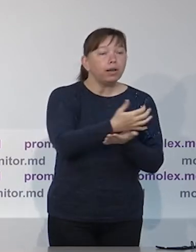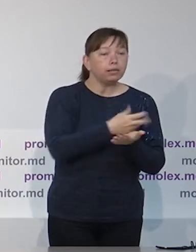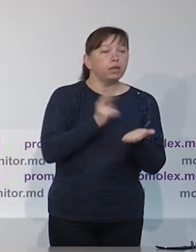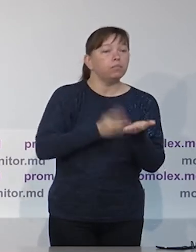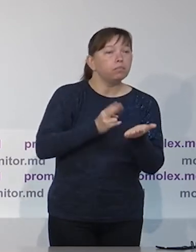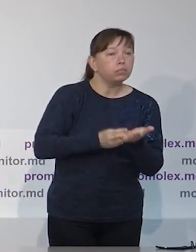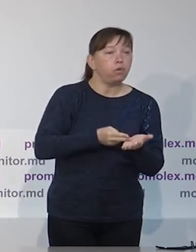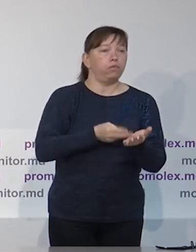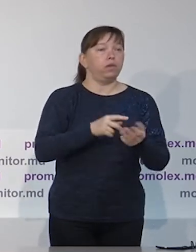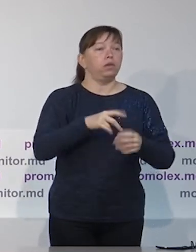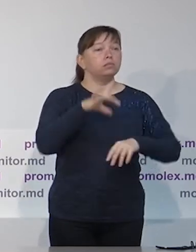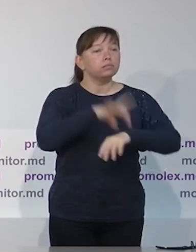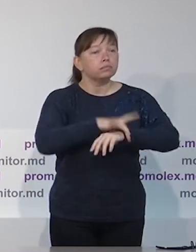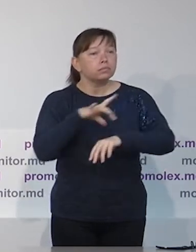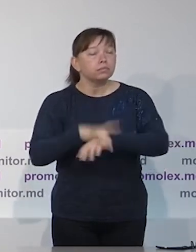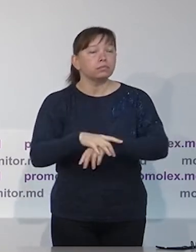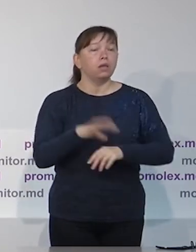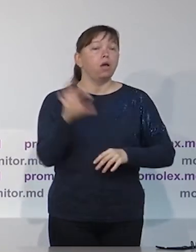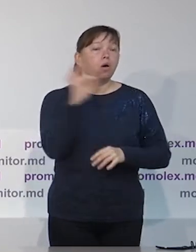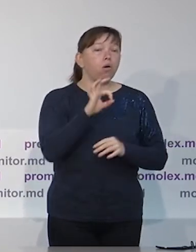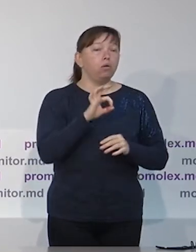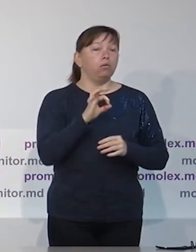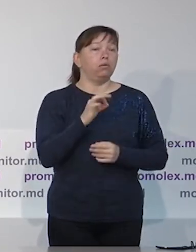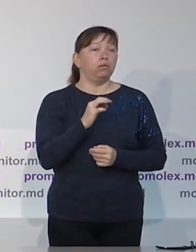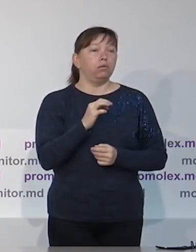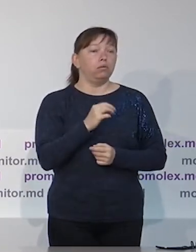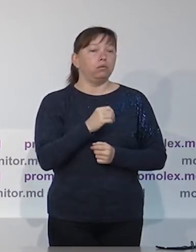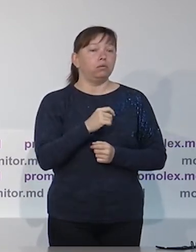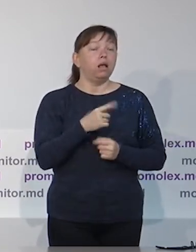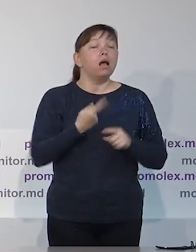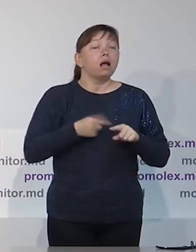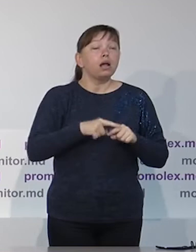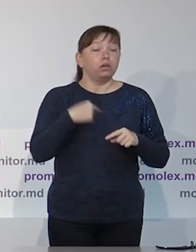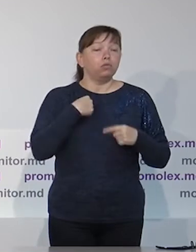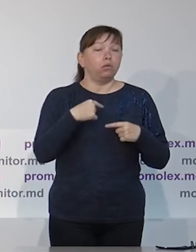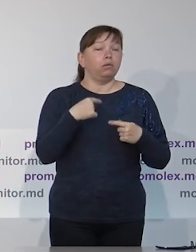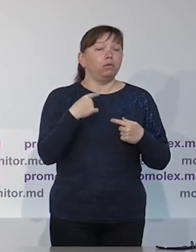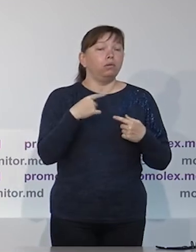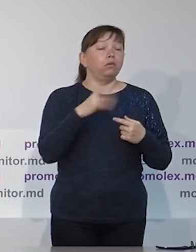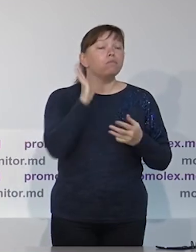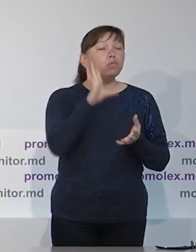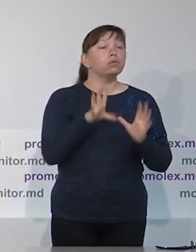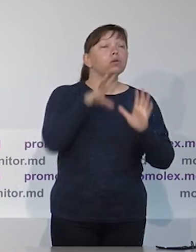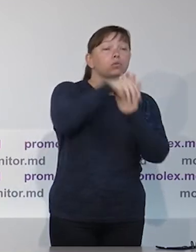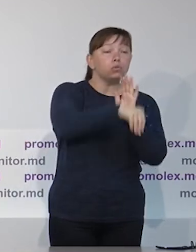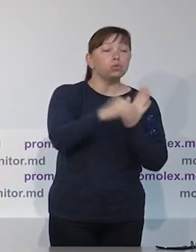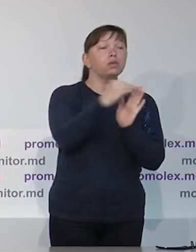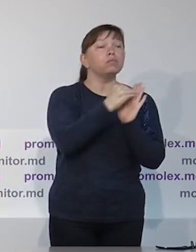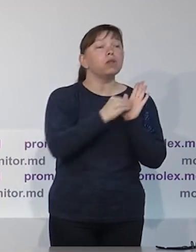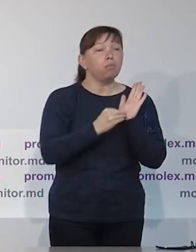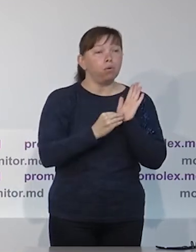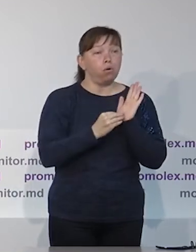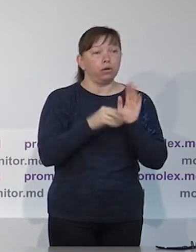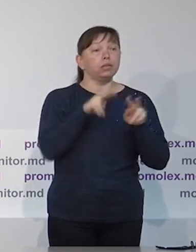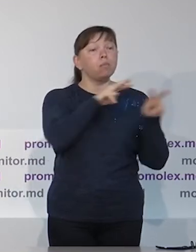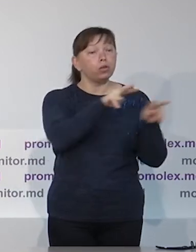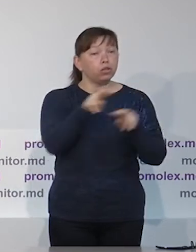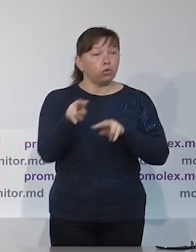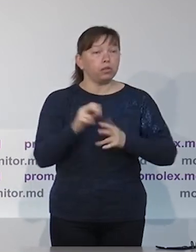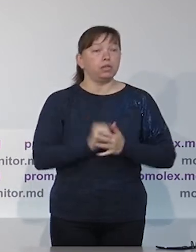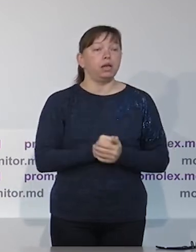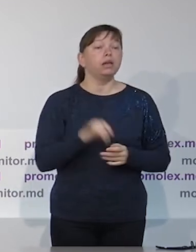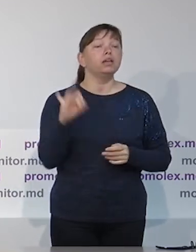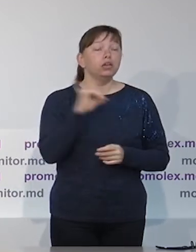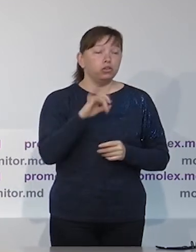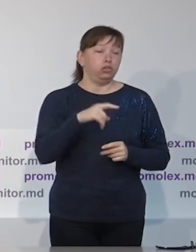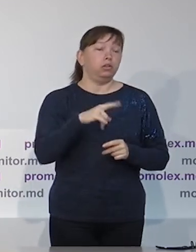соответственно, мы будем собирать доказательства о тех аспектах, которые будем отмечать в наших отчетах